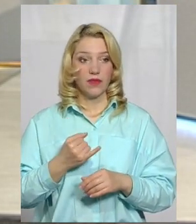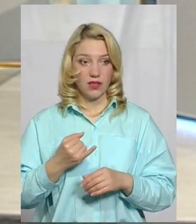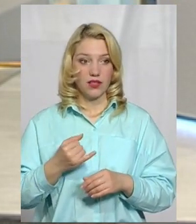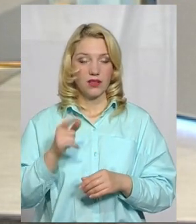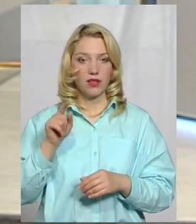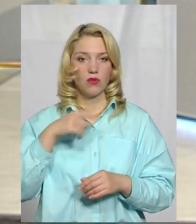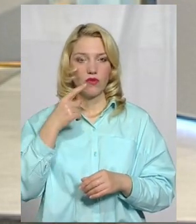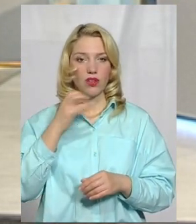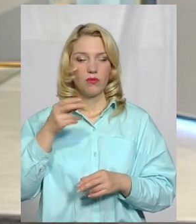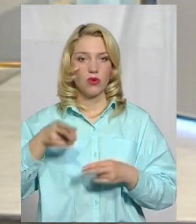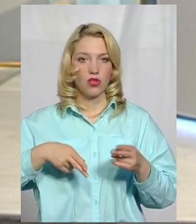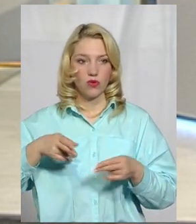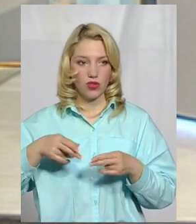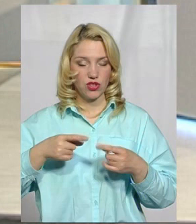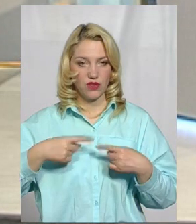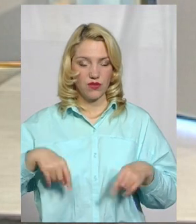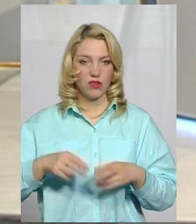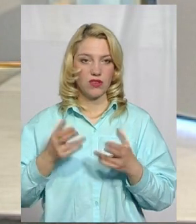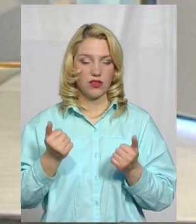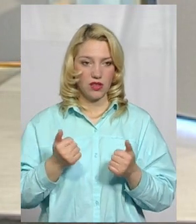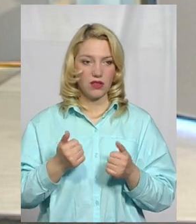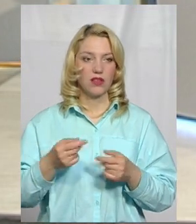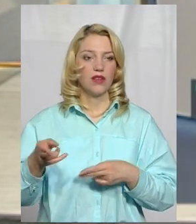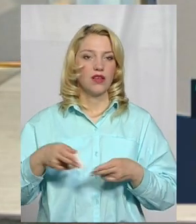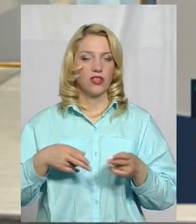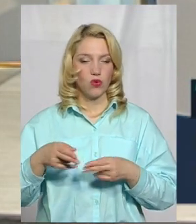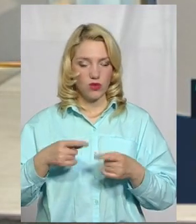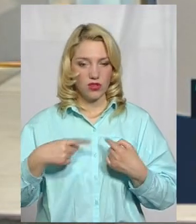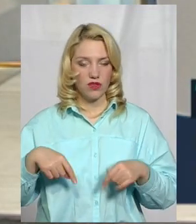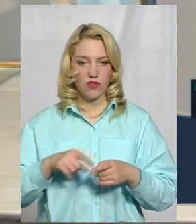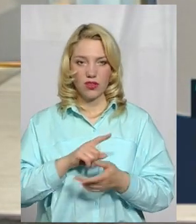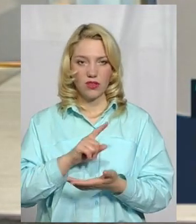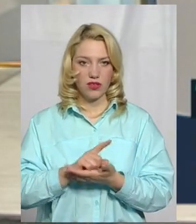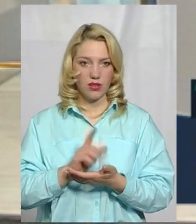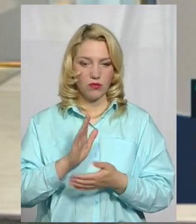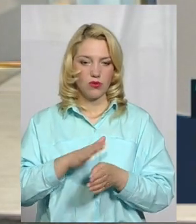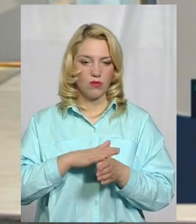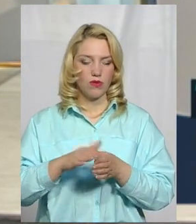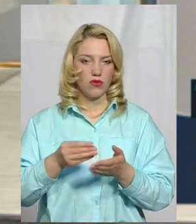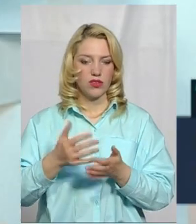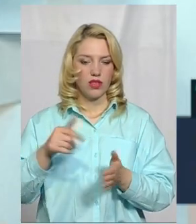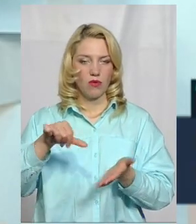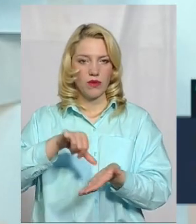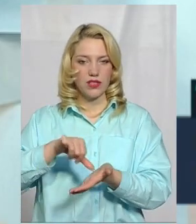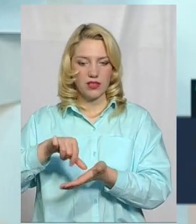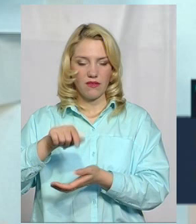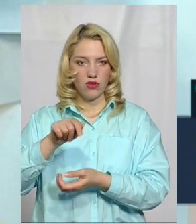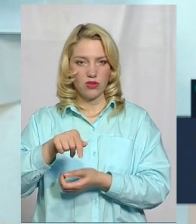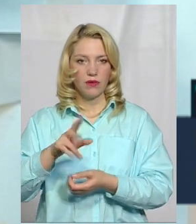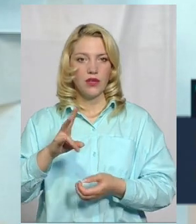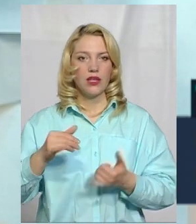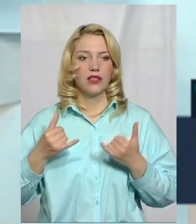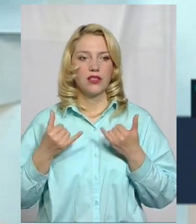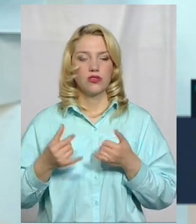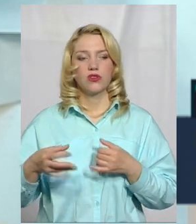Там говорилося про хірургічне відділення? Звичайно, хірургічне відділення, воно також буде повноцінно представлено. На сьогодні в